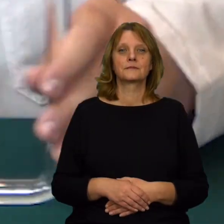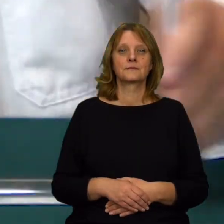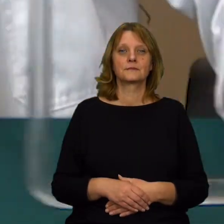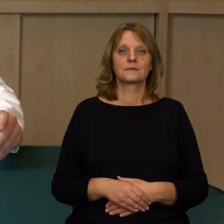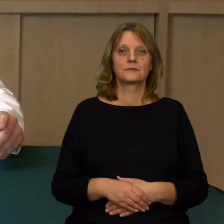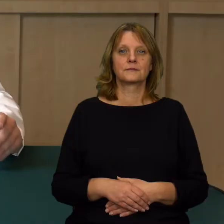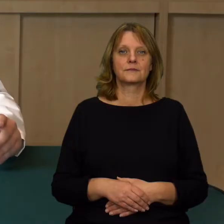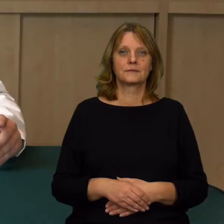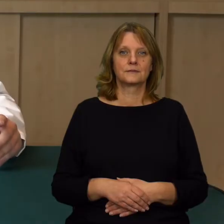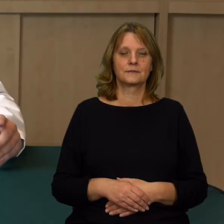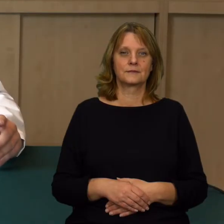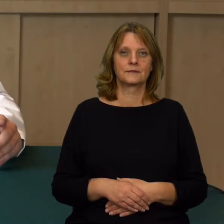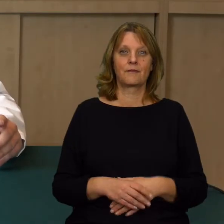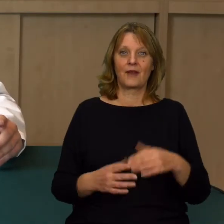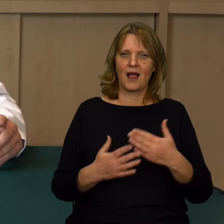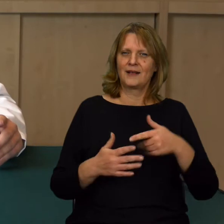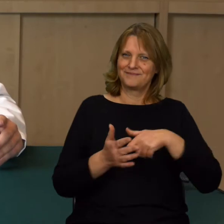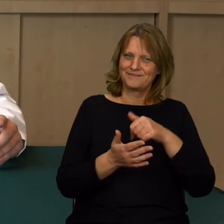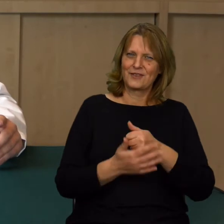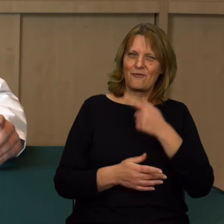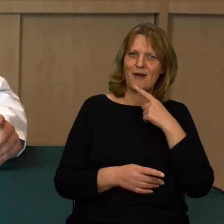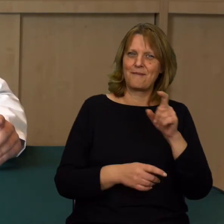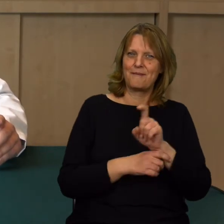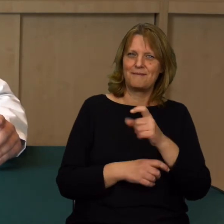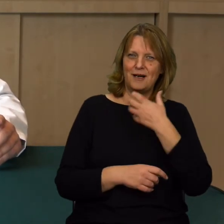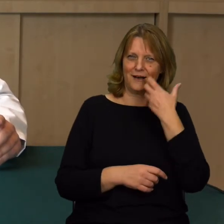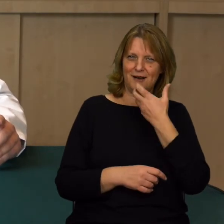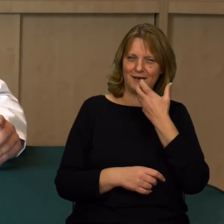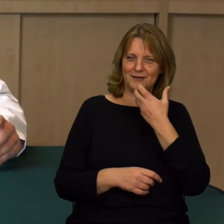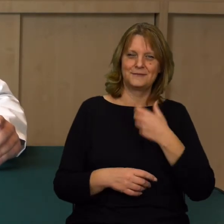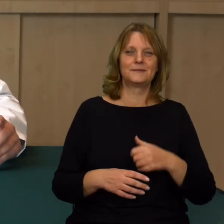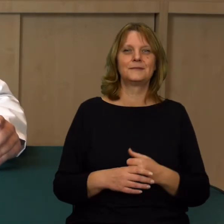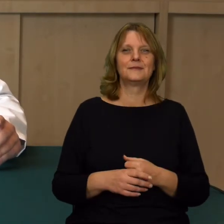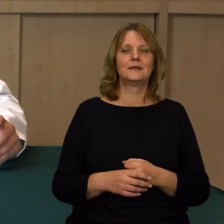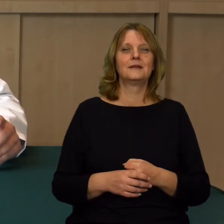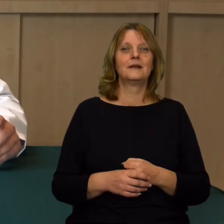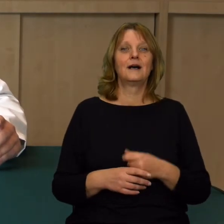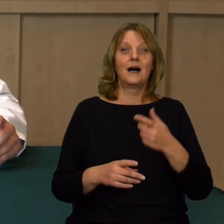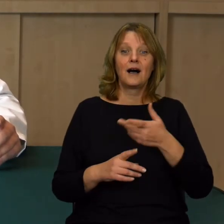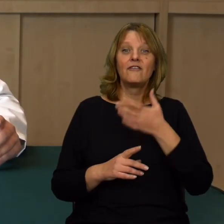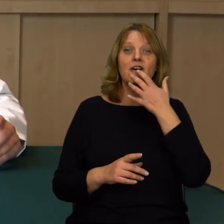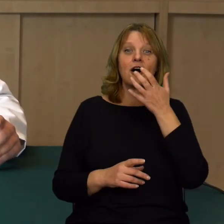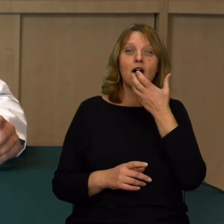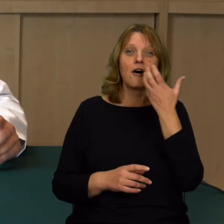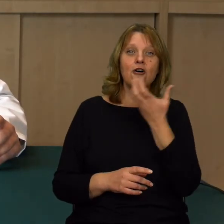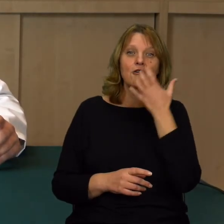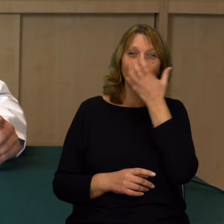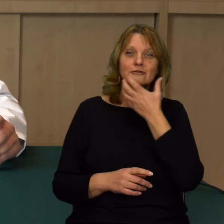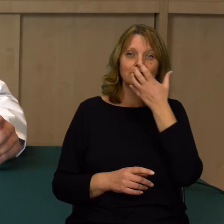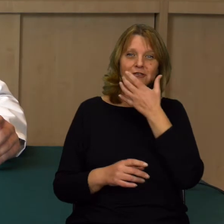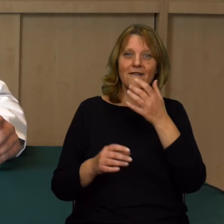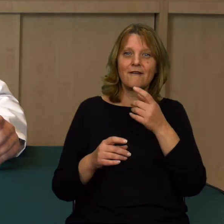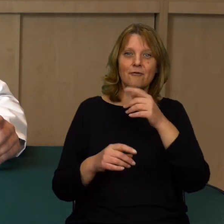Następnie wezmę, użyję ponownie tutaj palnika, który będzie tym razem właśnie